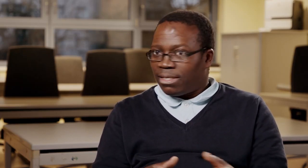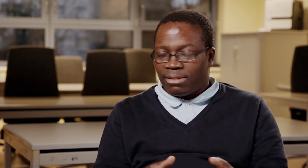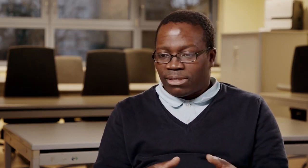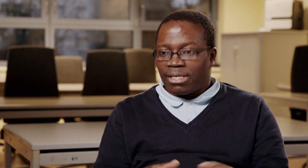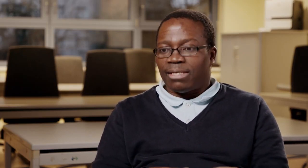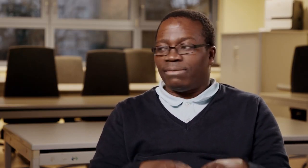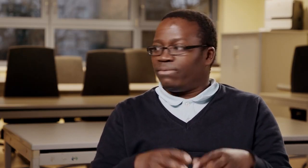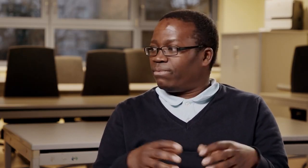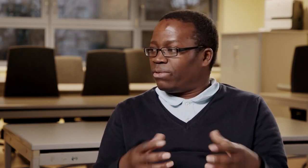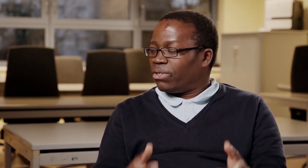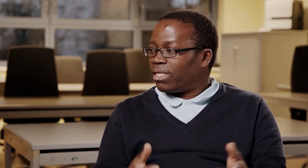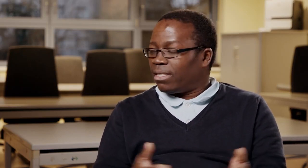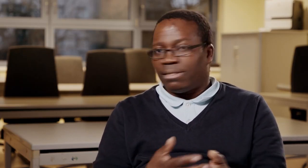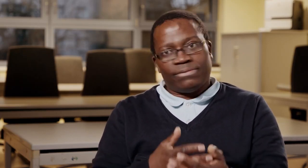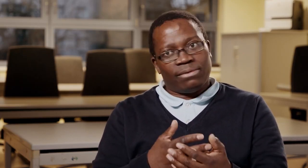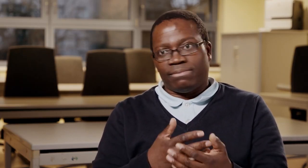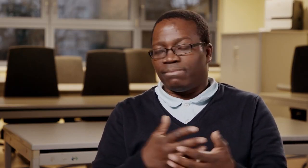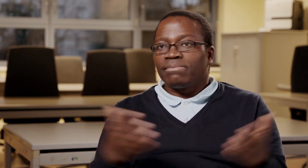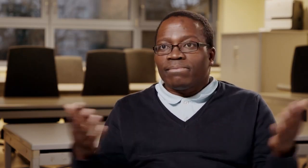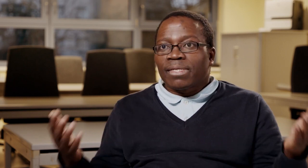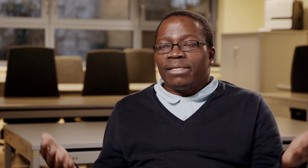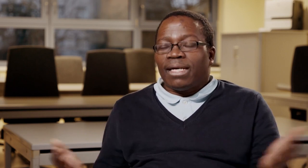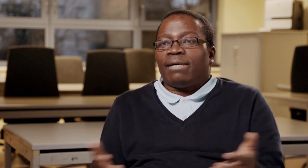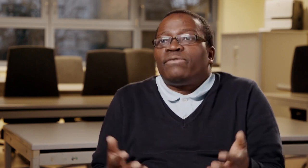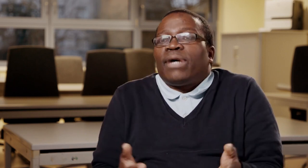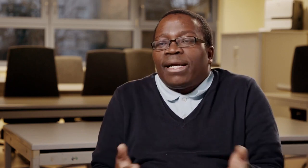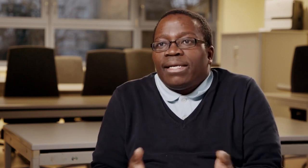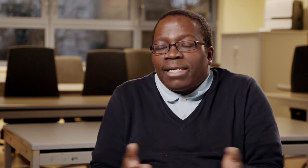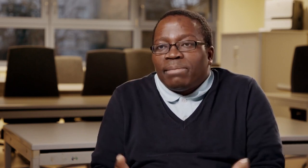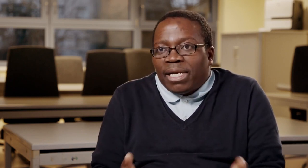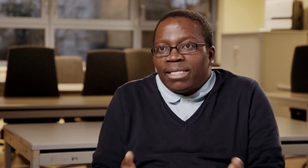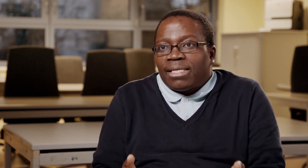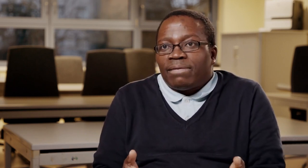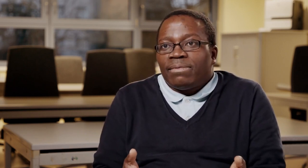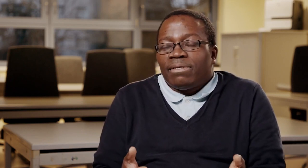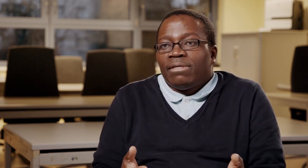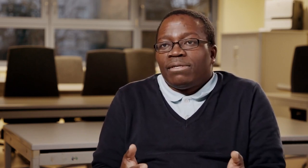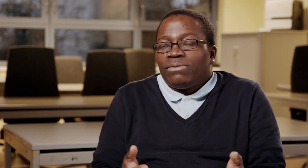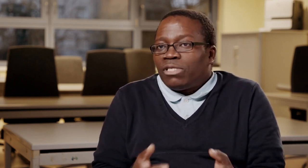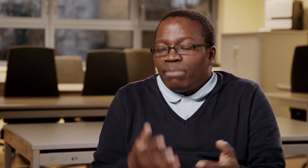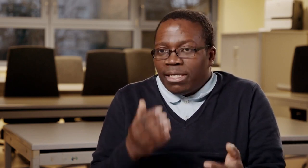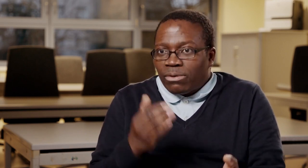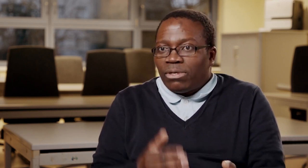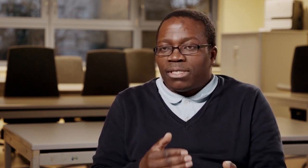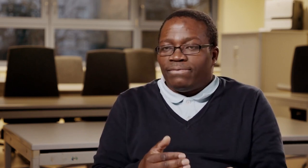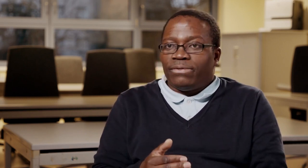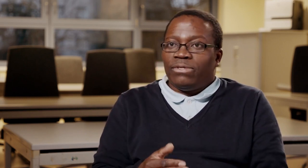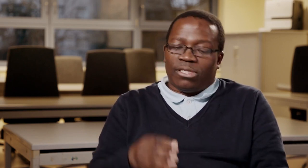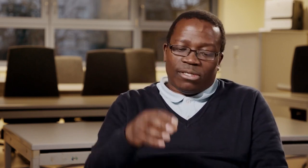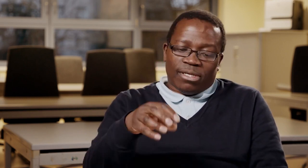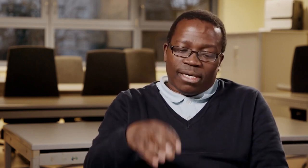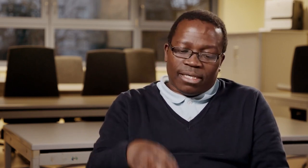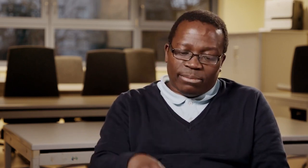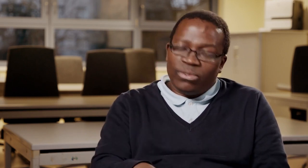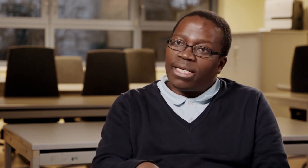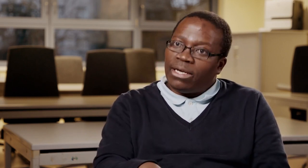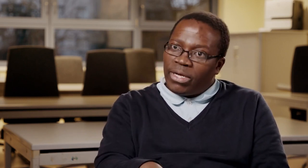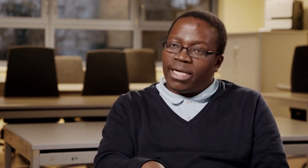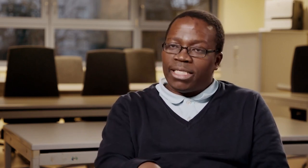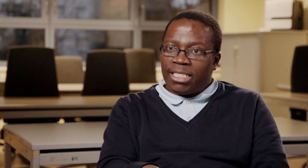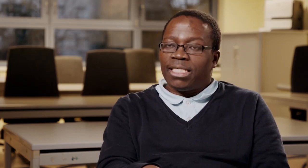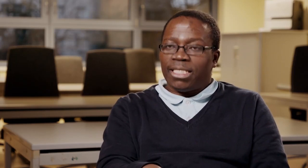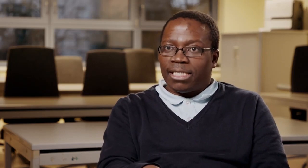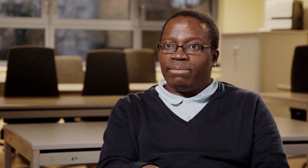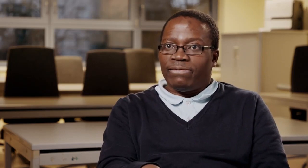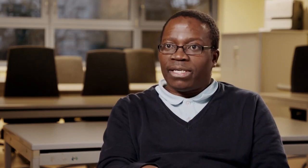eine offene Deutschland, alle ihren Platz haben. Und mein großer Wunsch, es muss